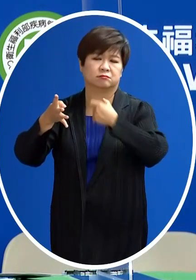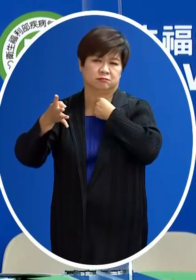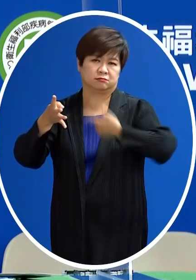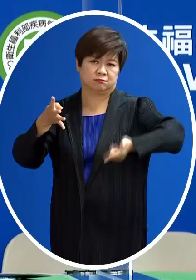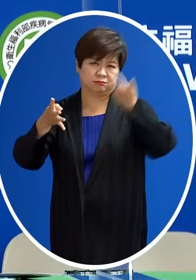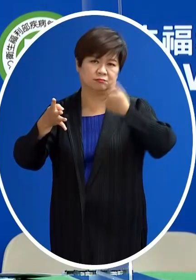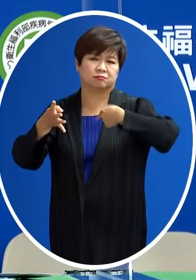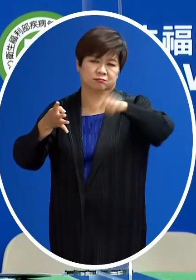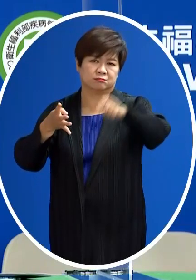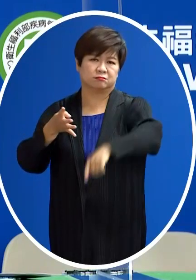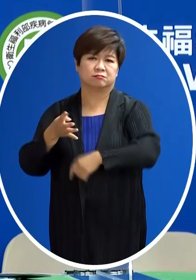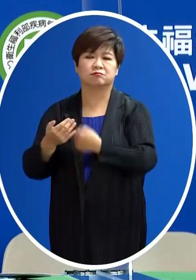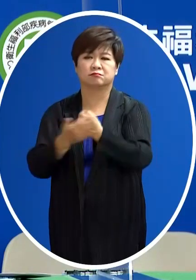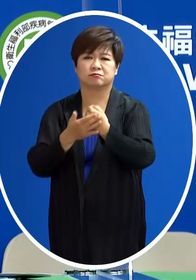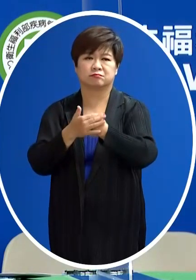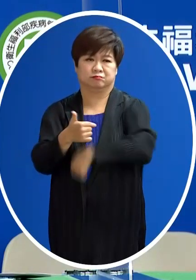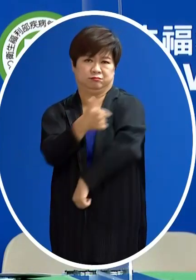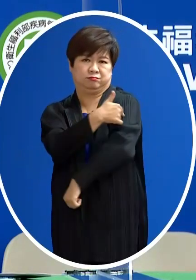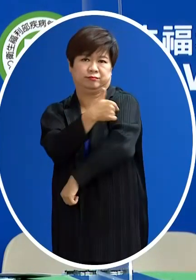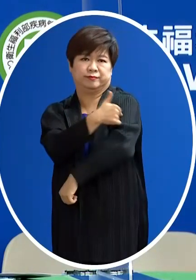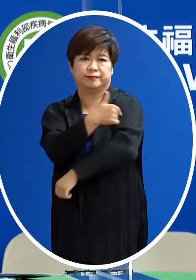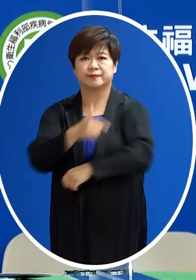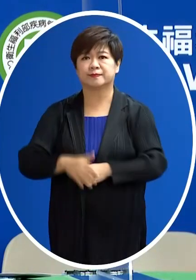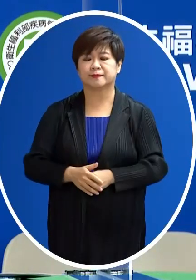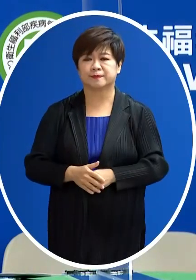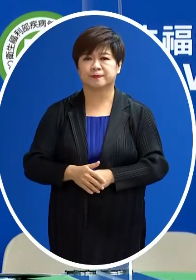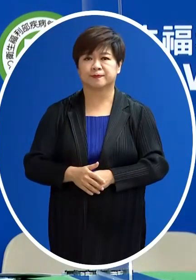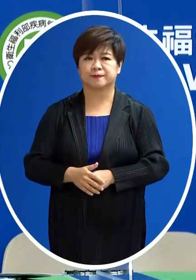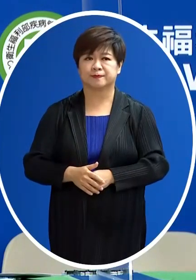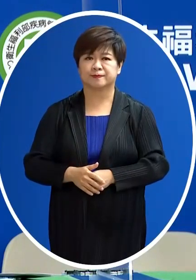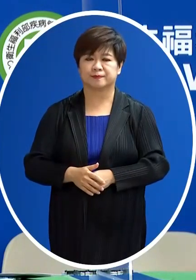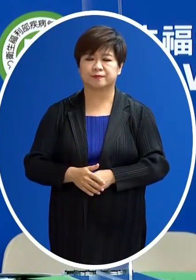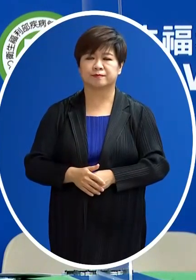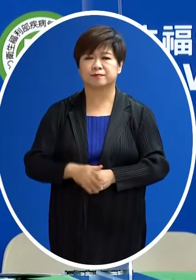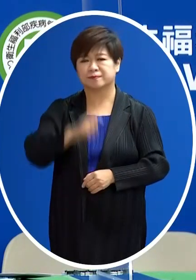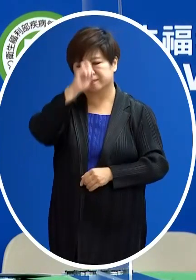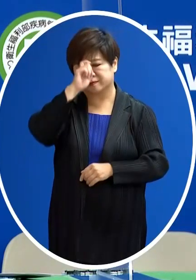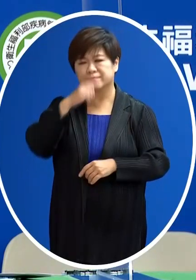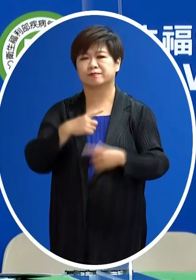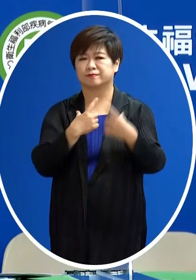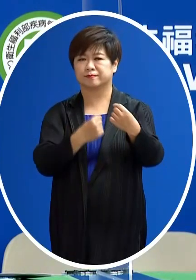部分 請大家遵守這些盡量 盡量做到